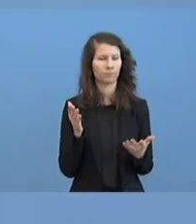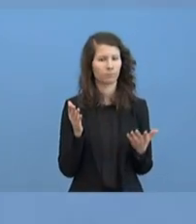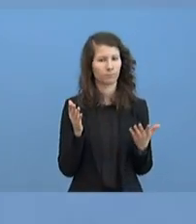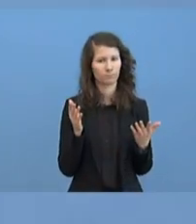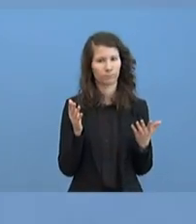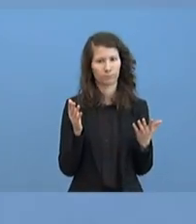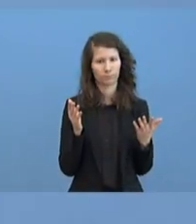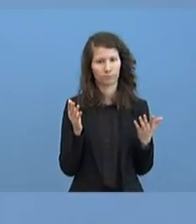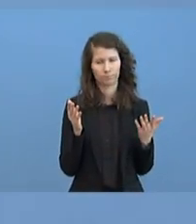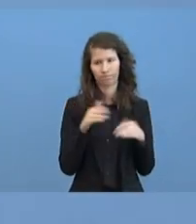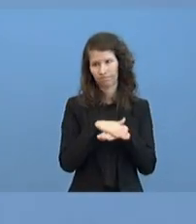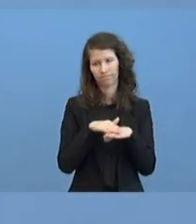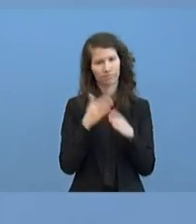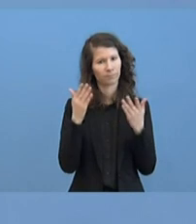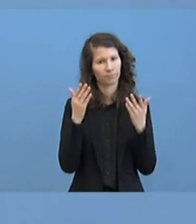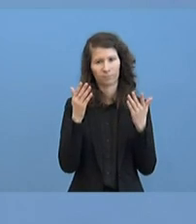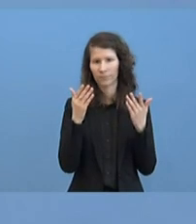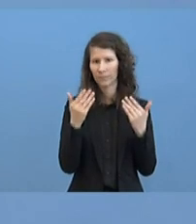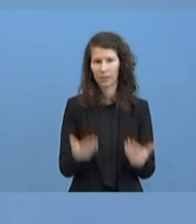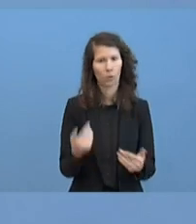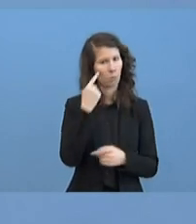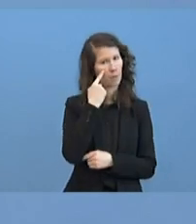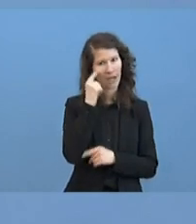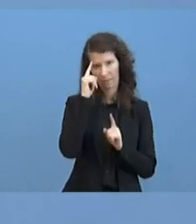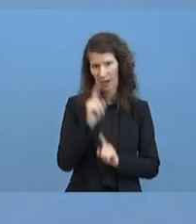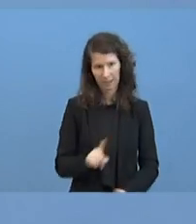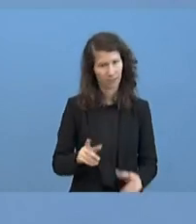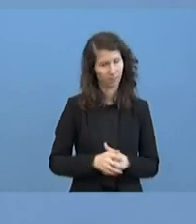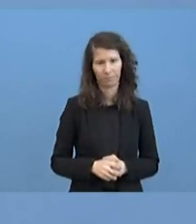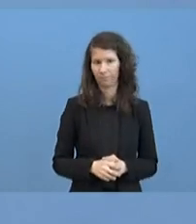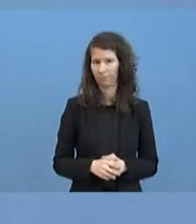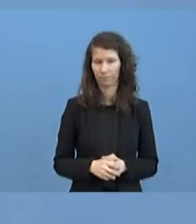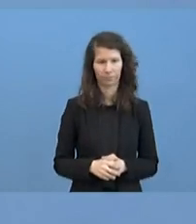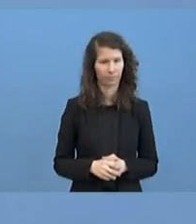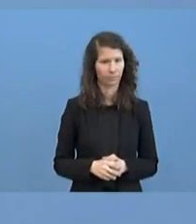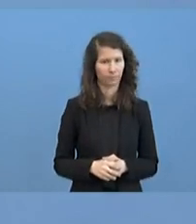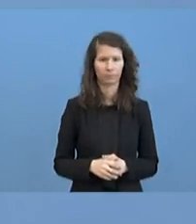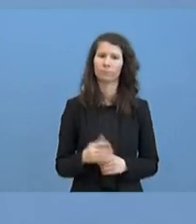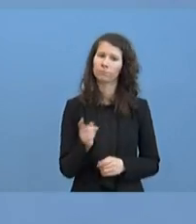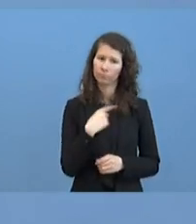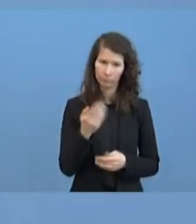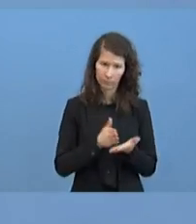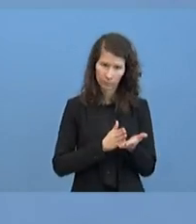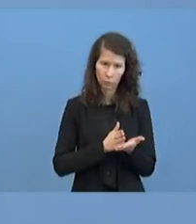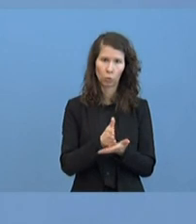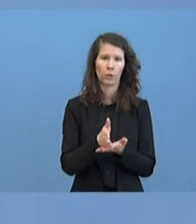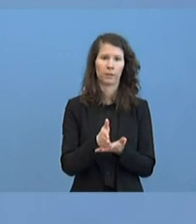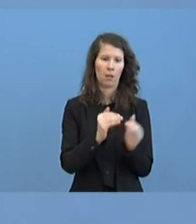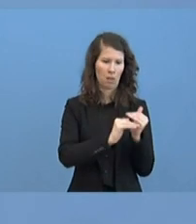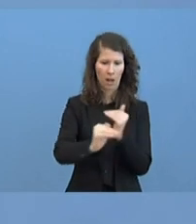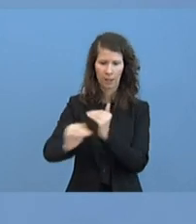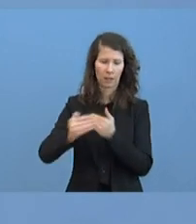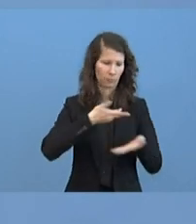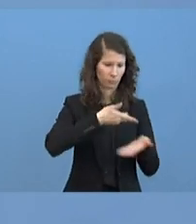Unbekannte im Augenblick. Wir stehen im ständigen Austausch halt eben mit den Ländern und den